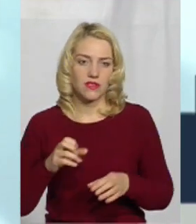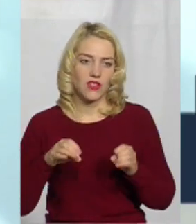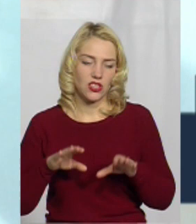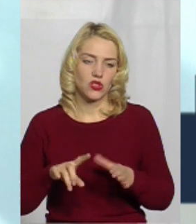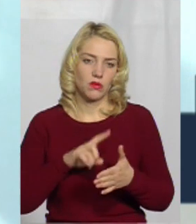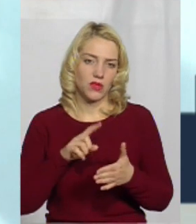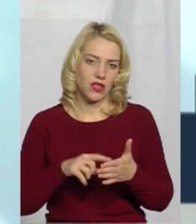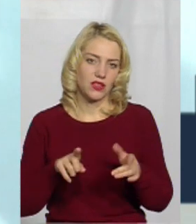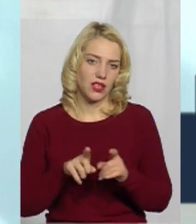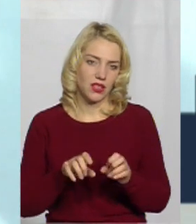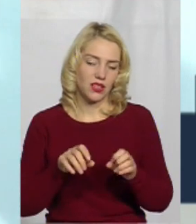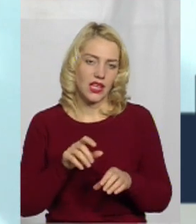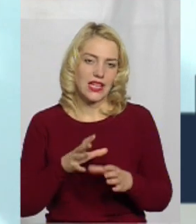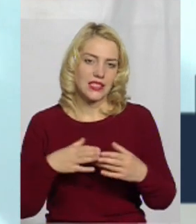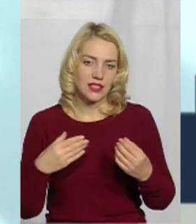сімей.